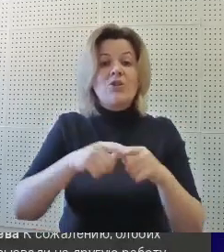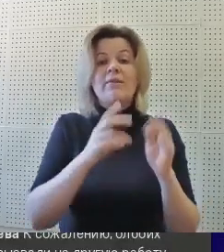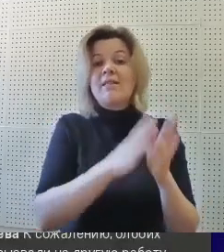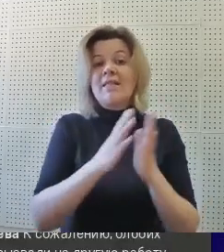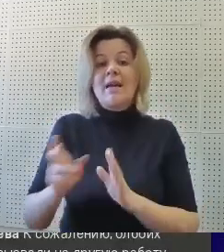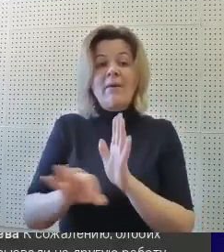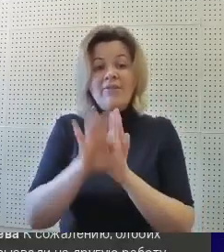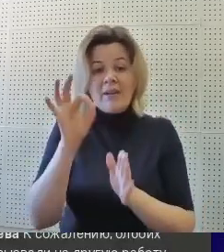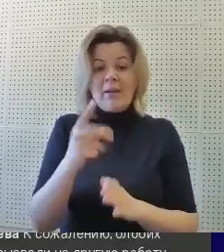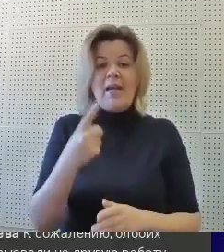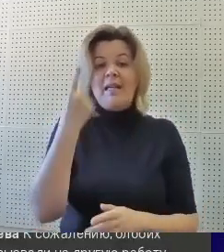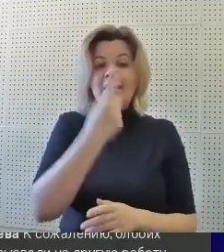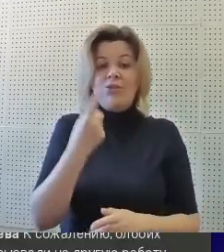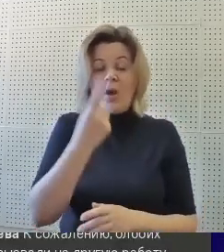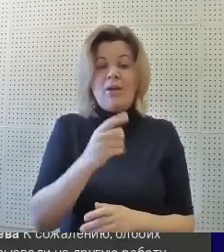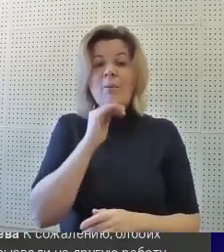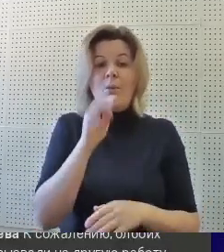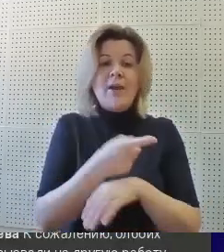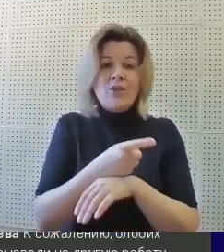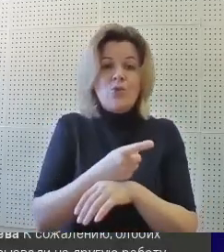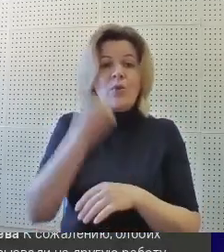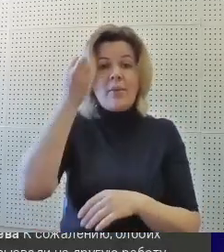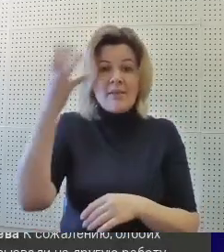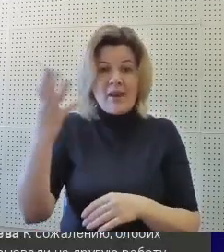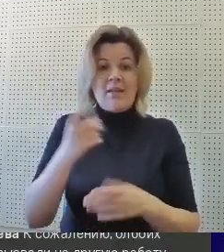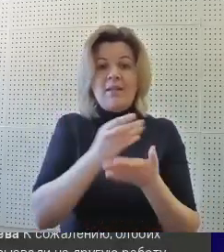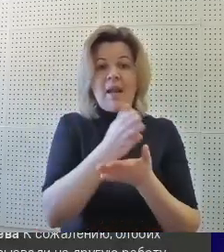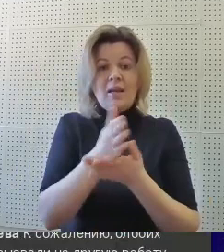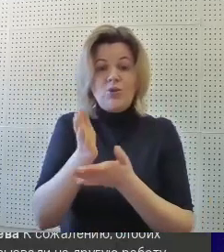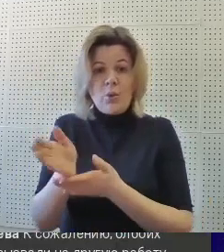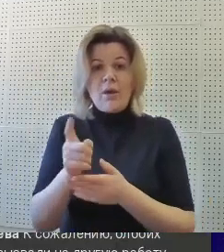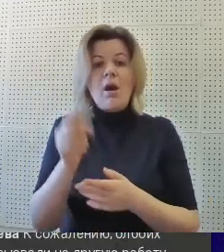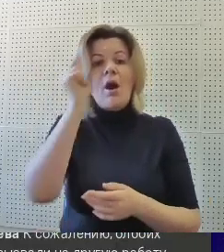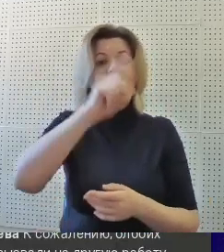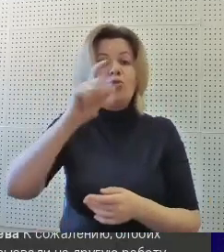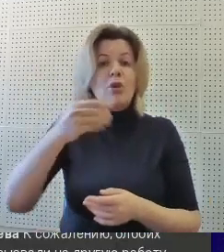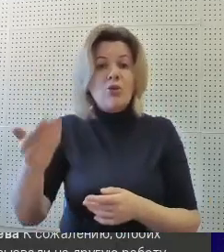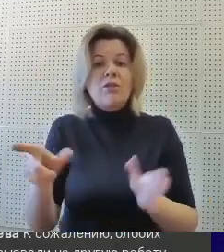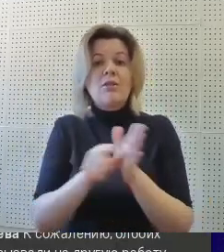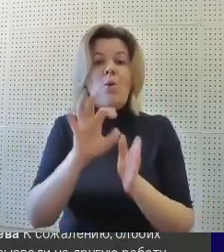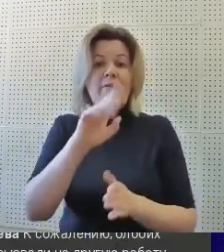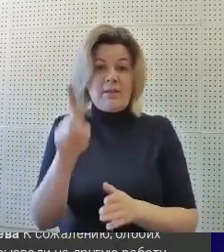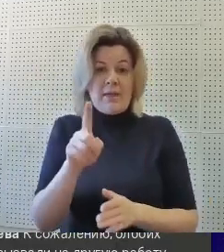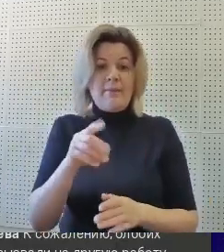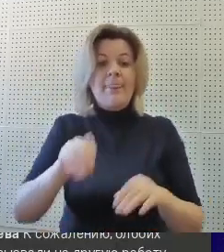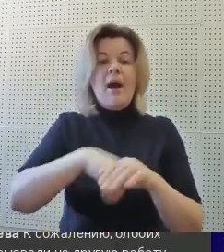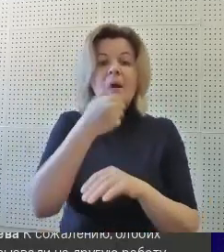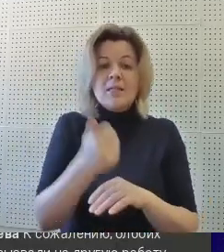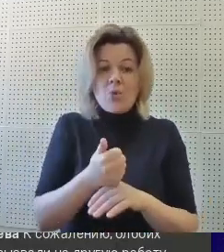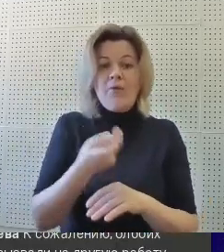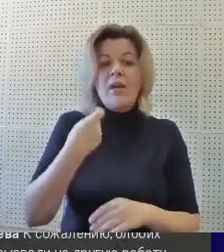организована система выбора индивидуальных профориентационных образовательных траекторий обучающихся с ОВЗ.